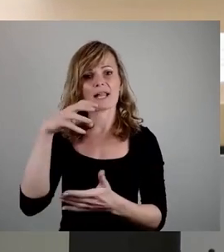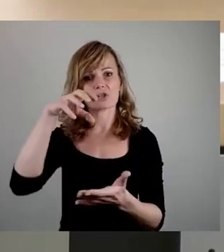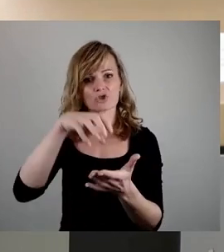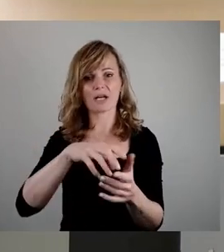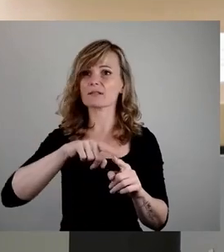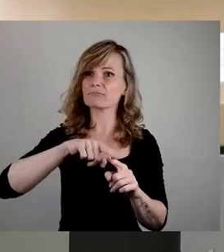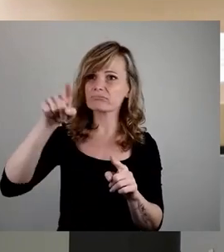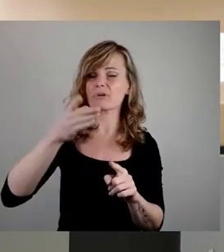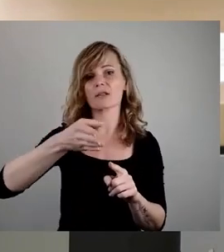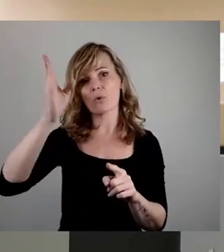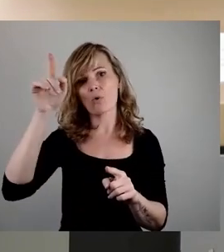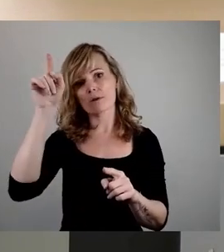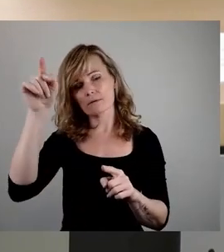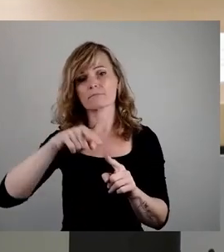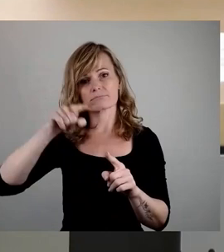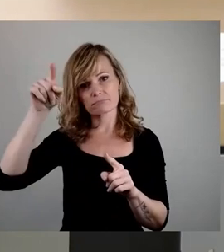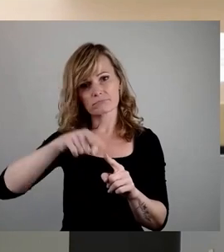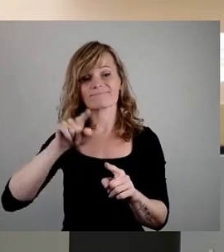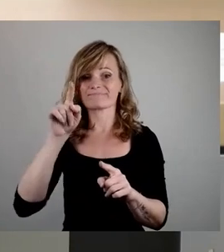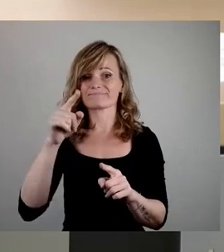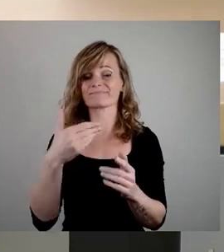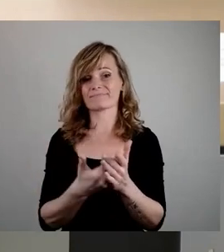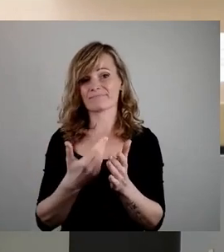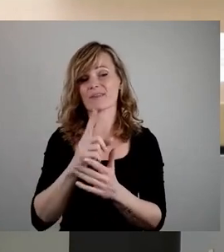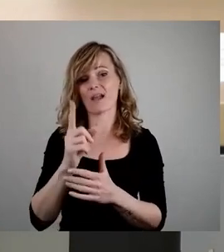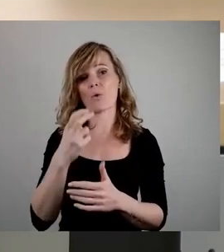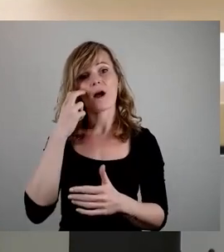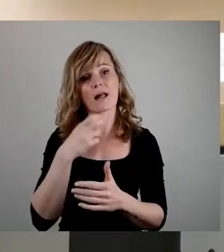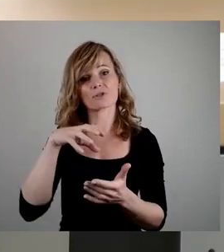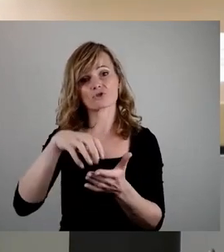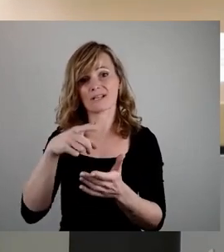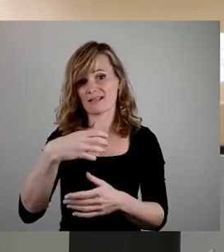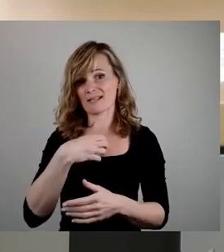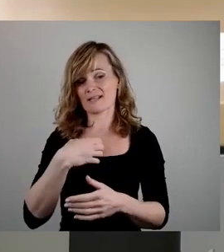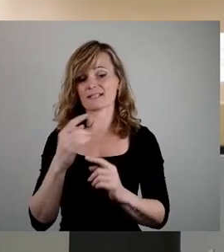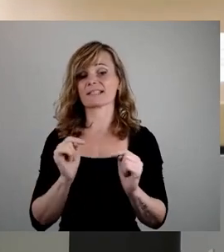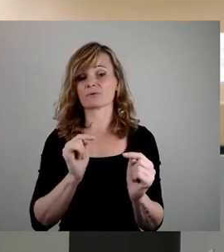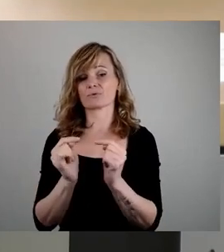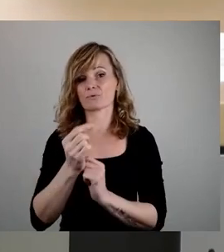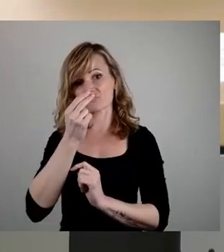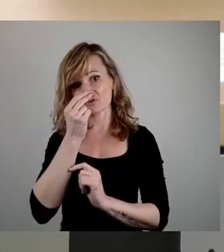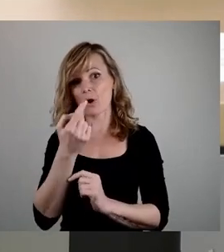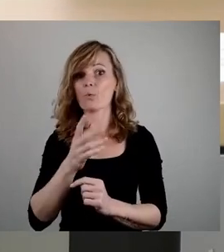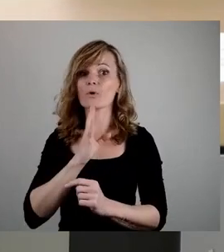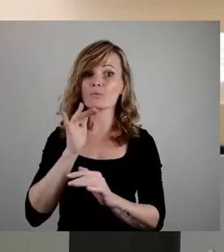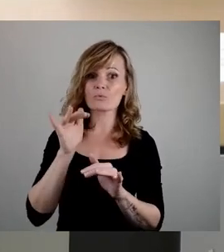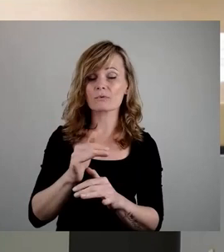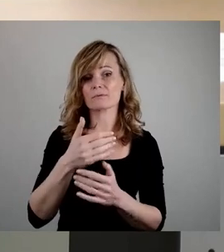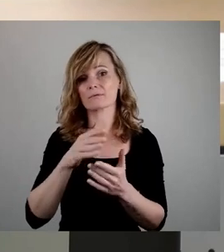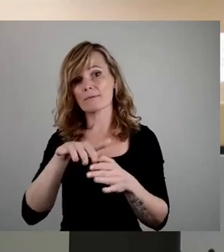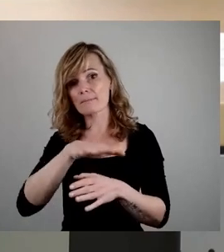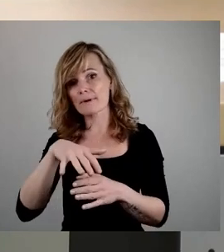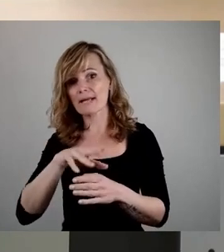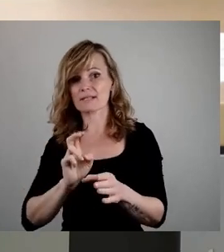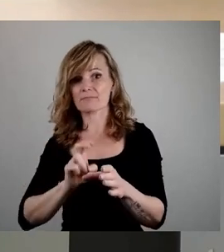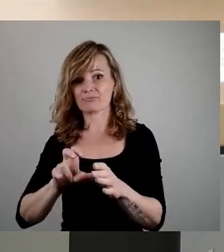Diskussion zum Beispiel in der Dresdner Altstadt um Schulplätze haben. Insofern ist es auch wichtig, dass wir uns das gemeinsam noch einmal angucken. Jetzt gibt es aber